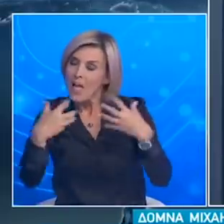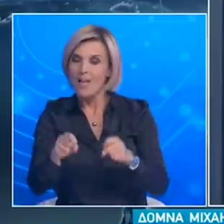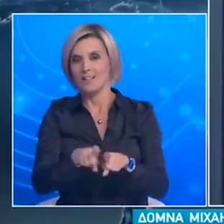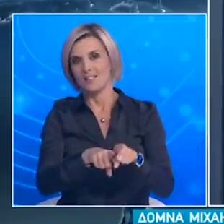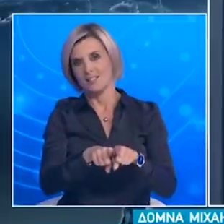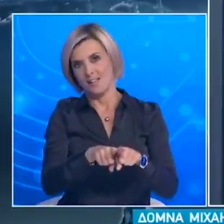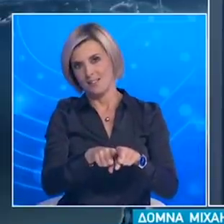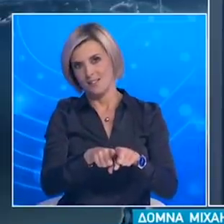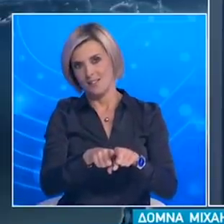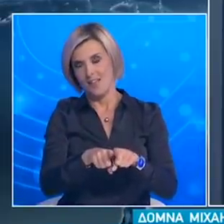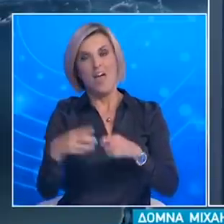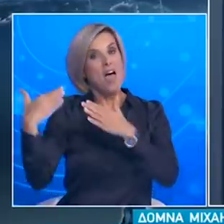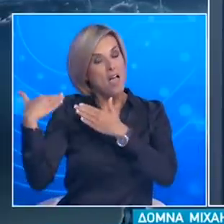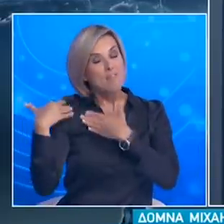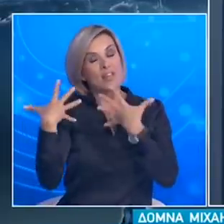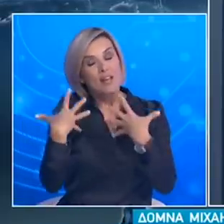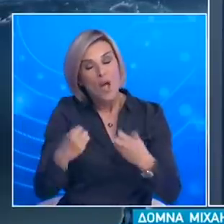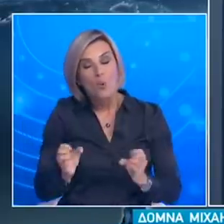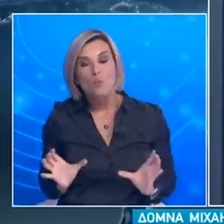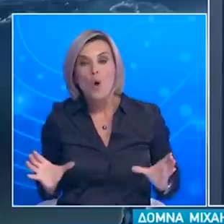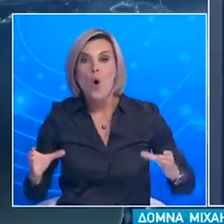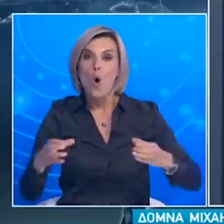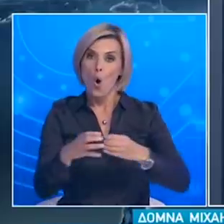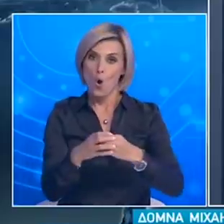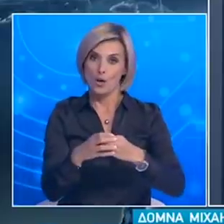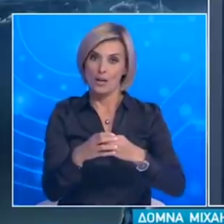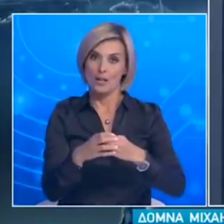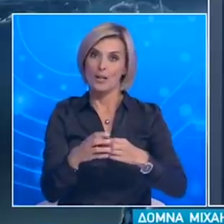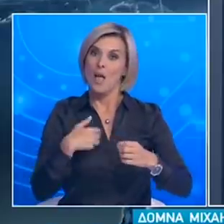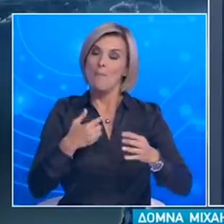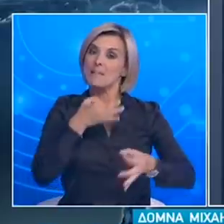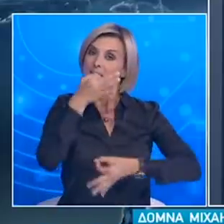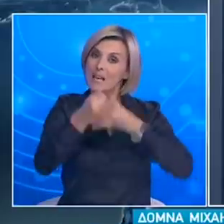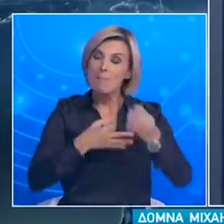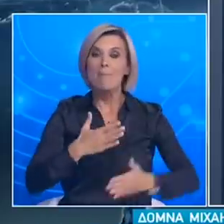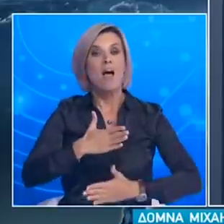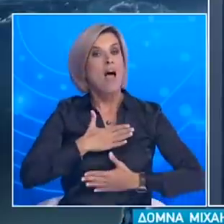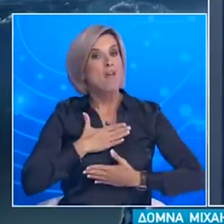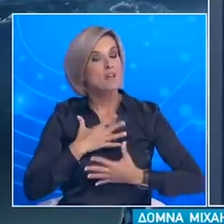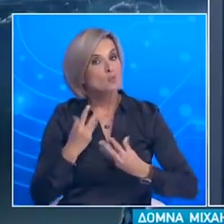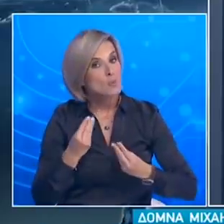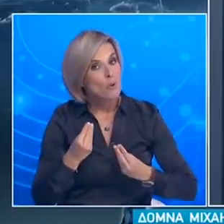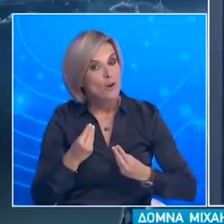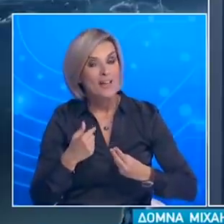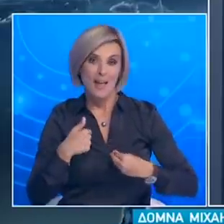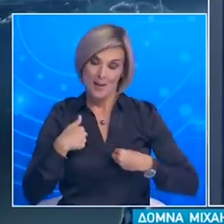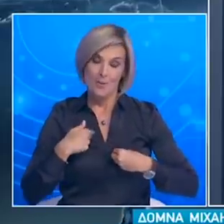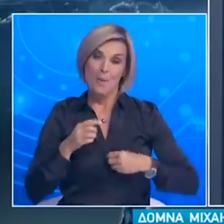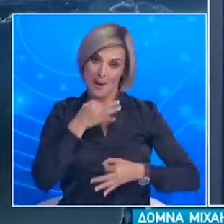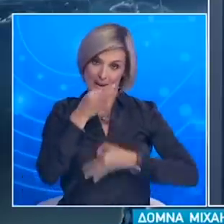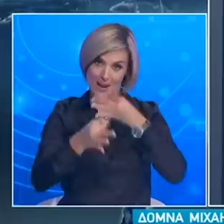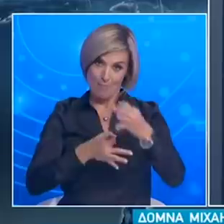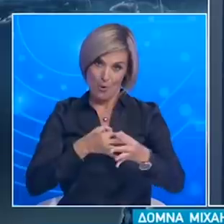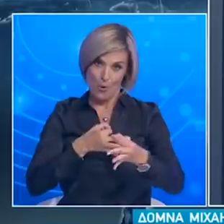Και όπως ακριβώς ξεκίνησα με τις οφειλόμενες ευχαριστίες προς τους ανθρώπους των δομών θα μου επιτρέψετε να